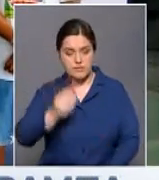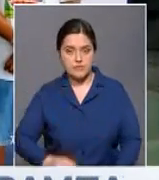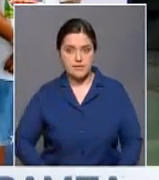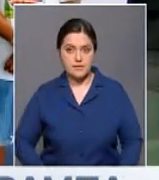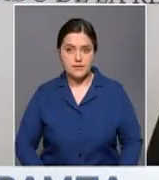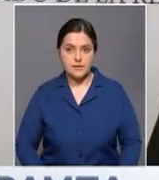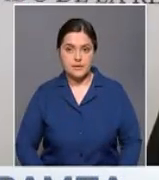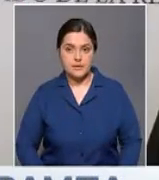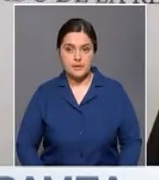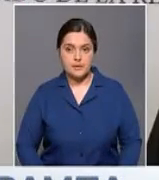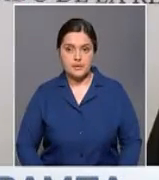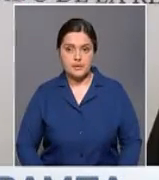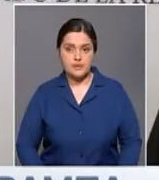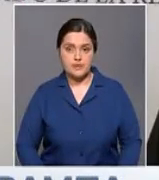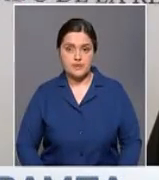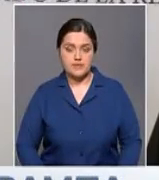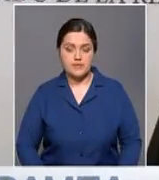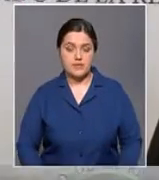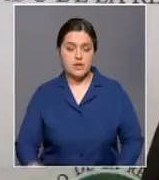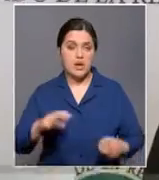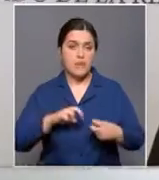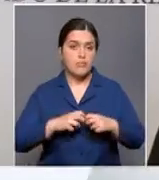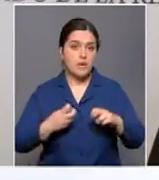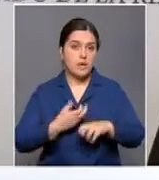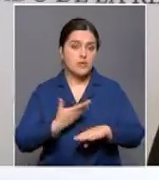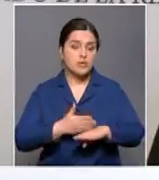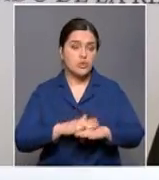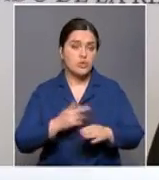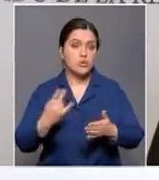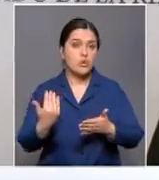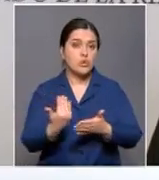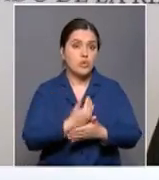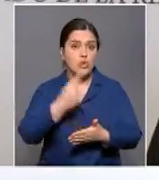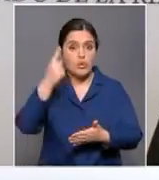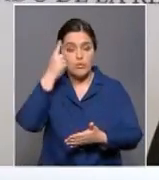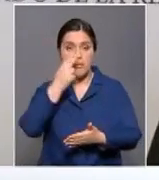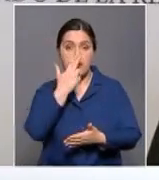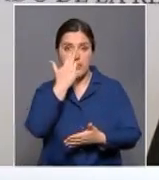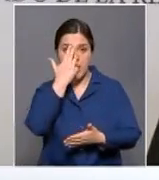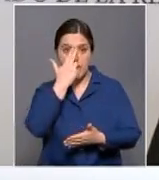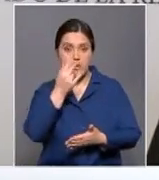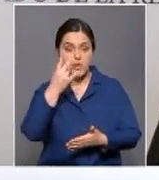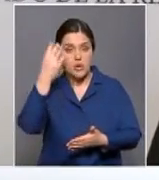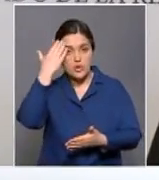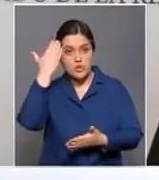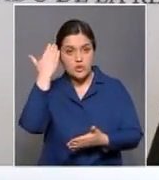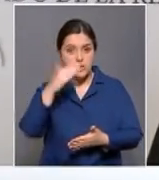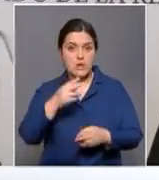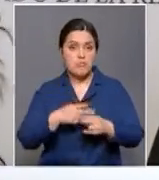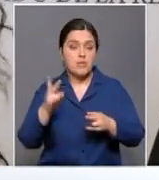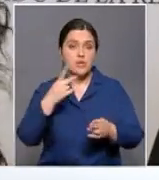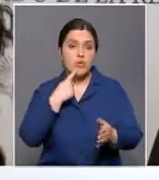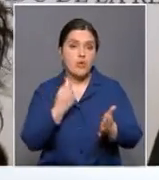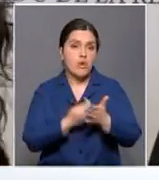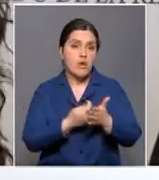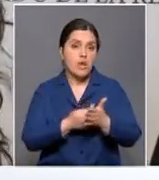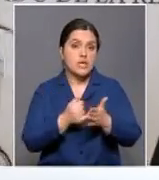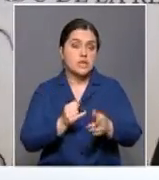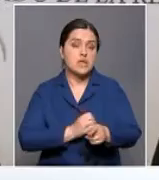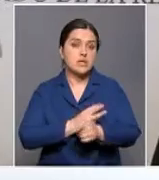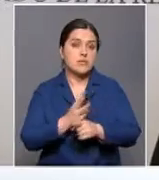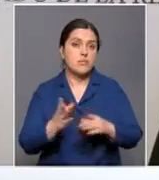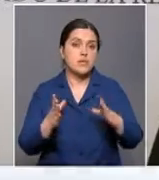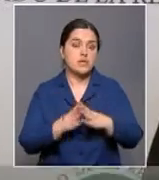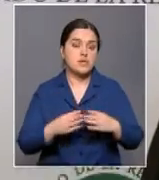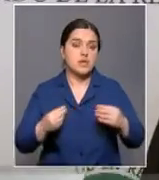Судьба мигранта нелегкая. Нужно думать по-новому, привыкать к чужому. При этом быть в состоянии прокормить и обеспечивать семью